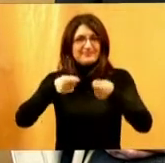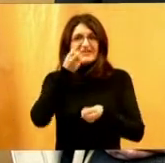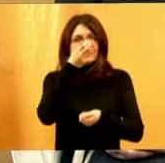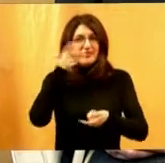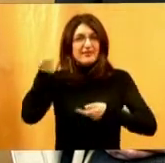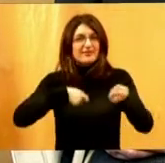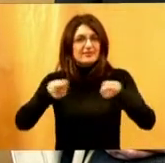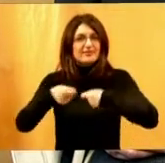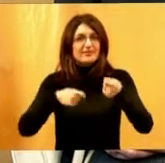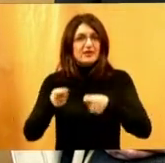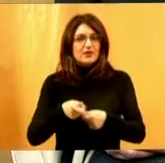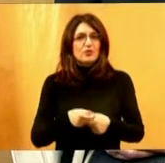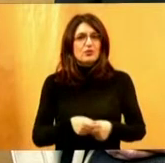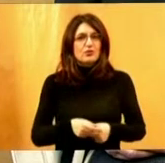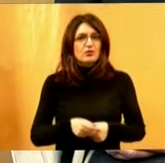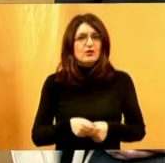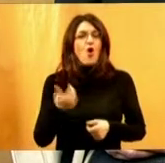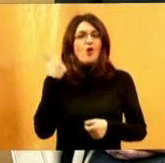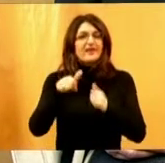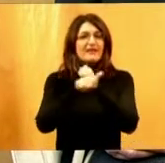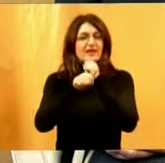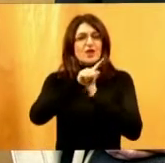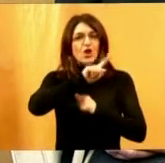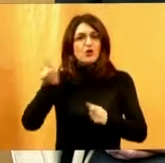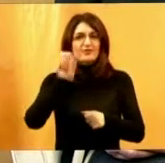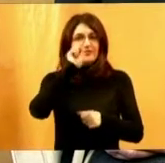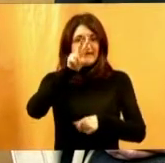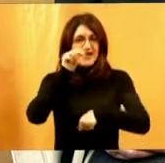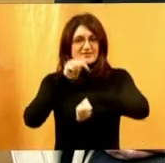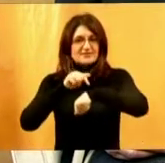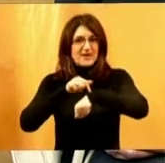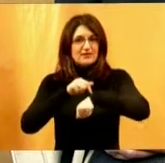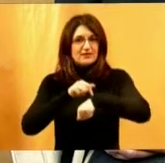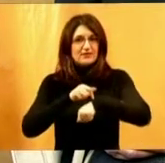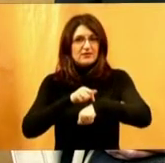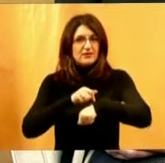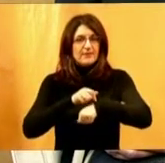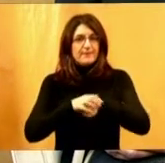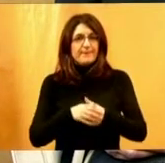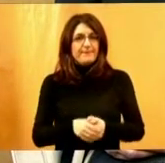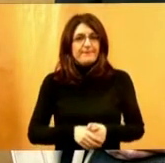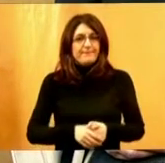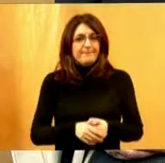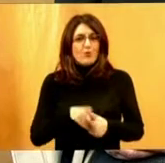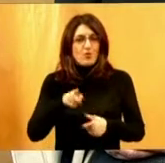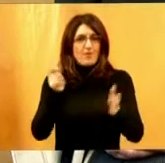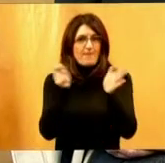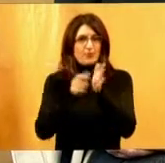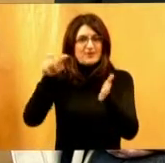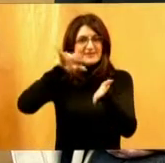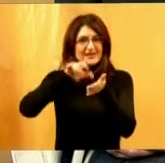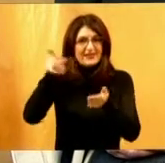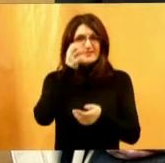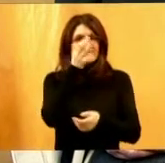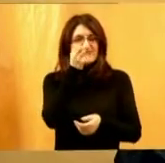trgu od 11 do 13 sati u prodajnom centru od